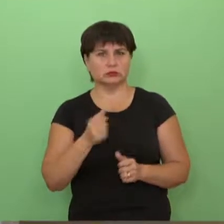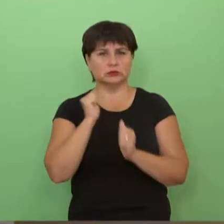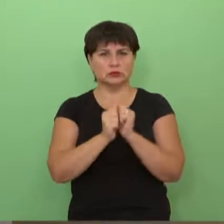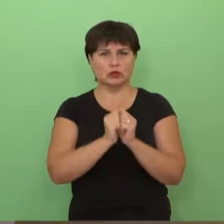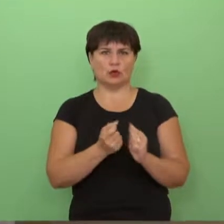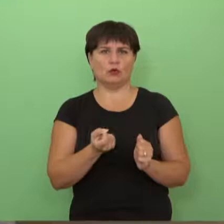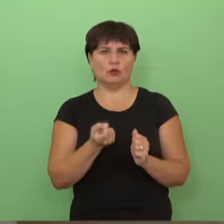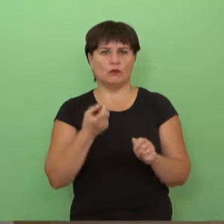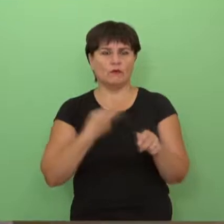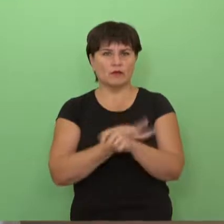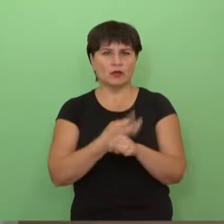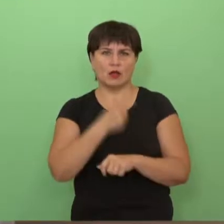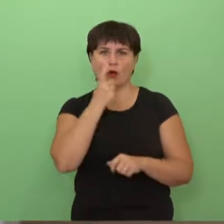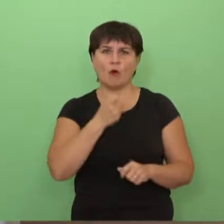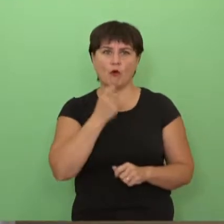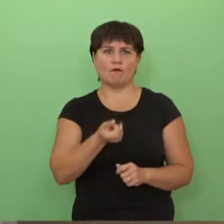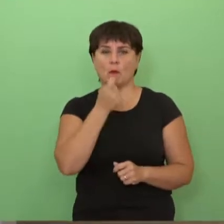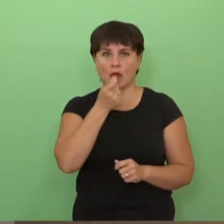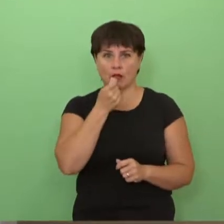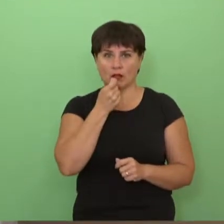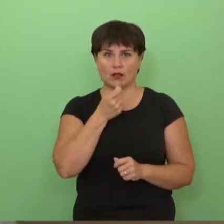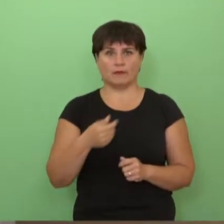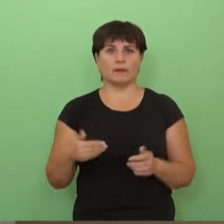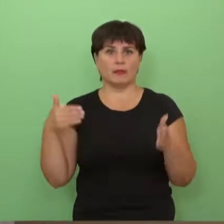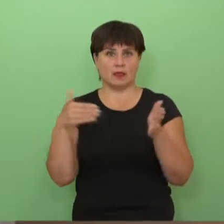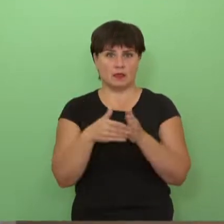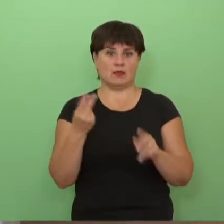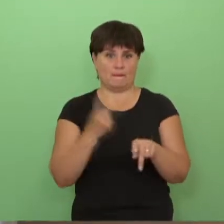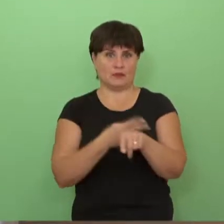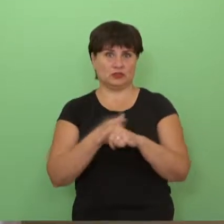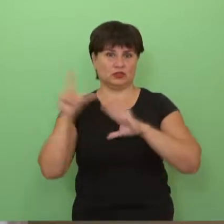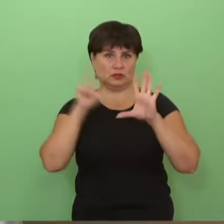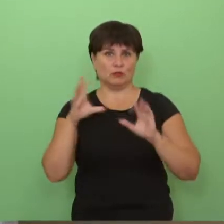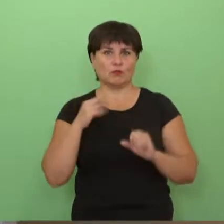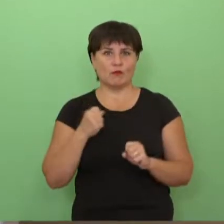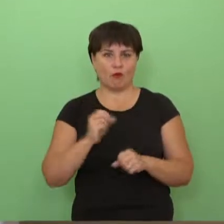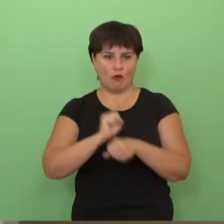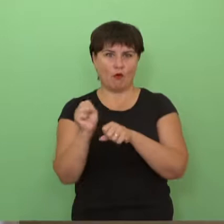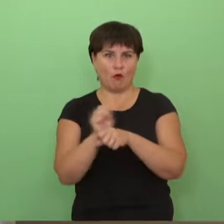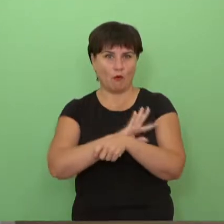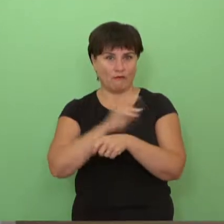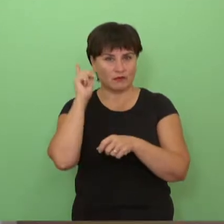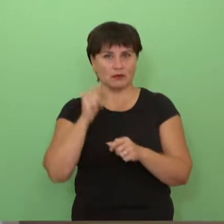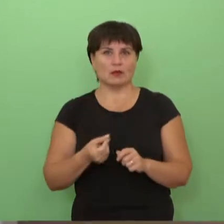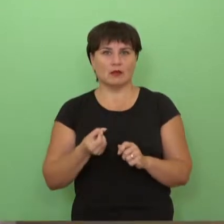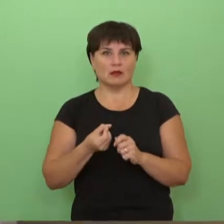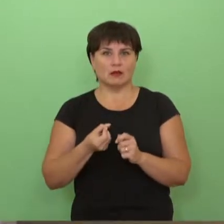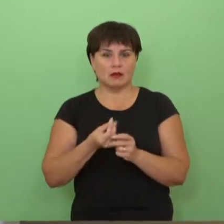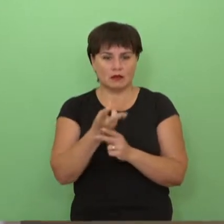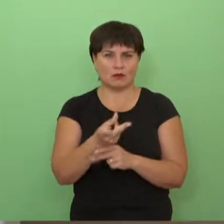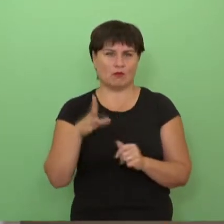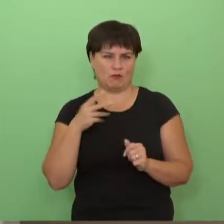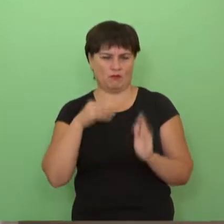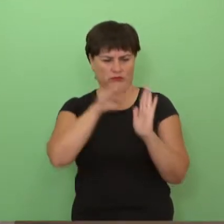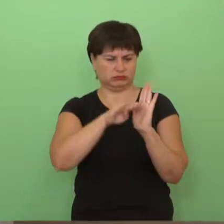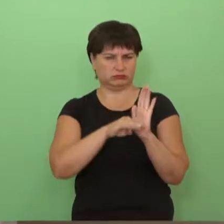nebeik iki birželio septintos buvome COVID ligoninė, tai buvo visai kitokie reikalavimai ir paslaugų